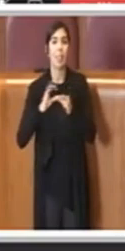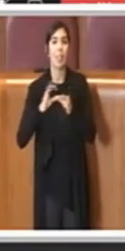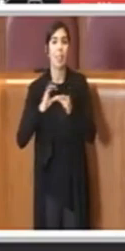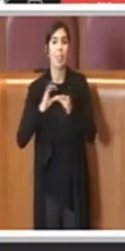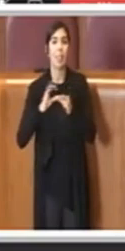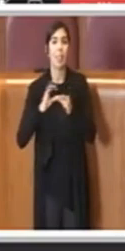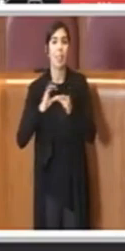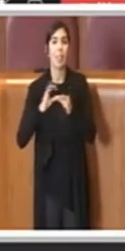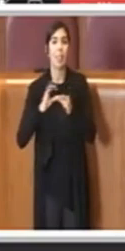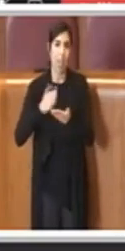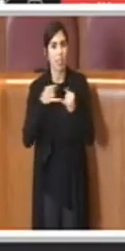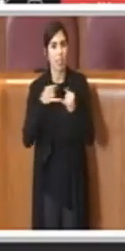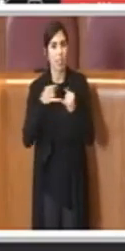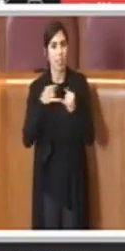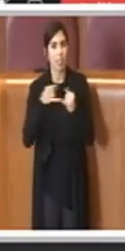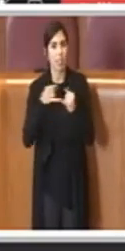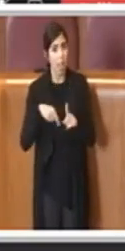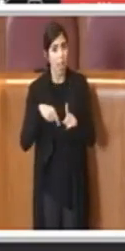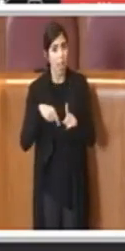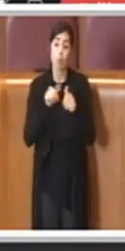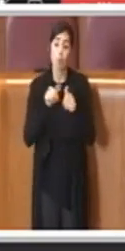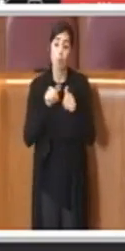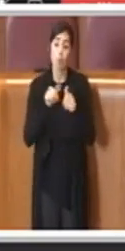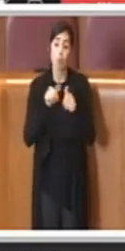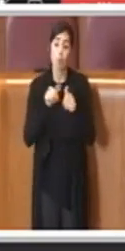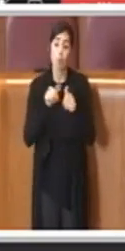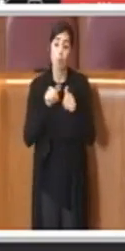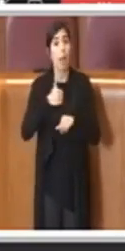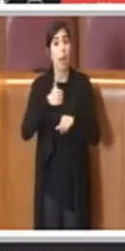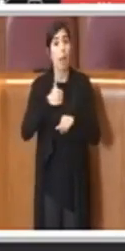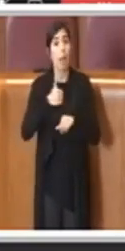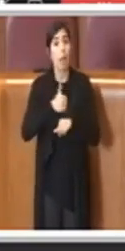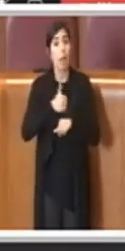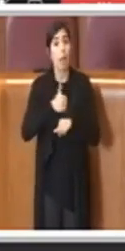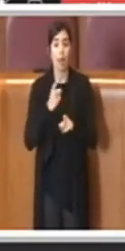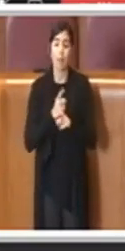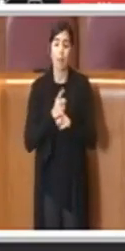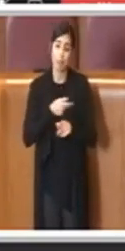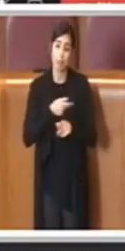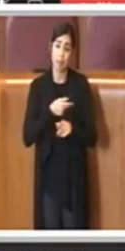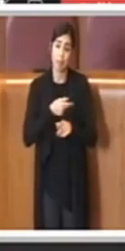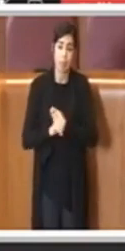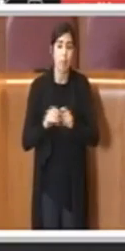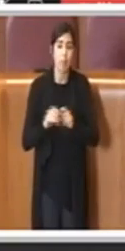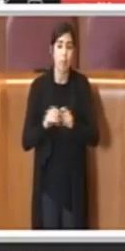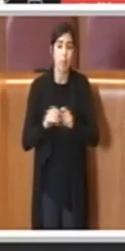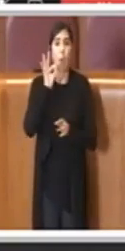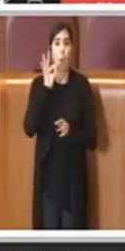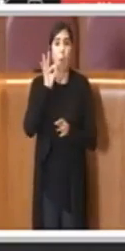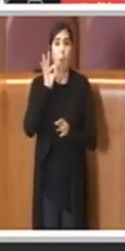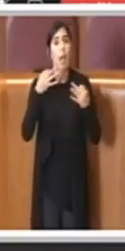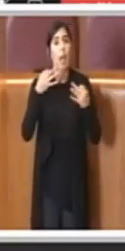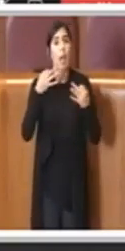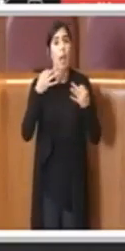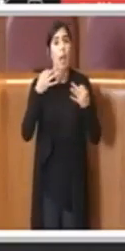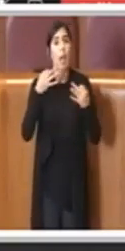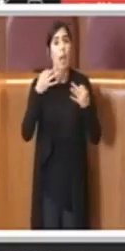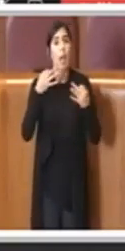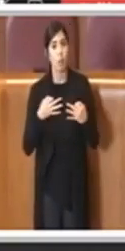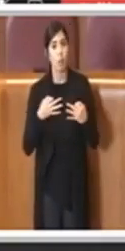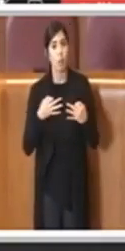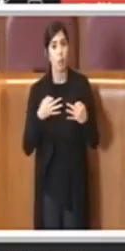infine di porre tutte le azioni necessarie, in essere tutte le azioni necessarie affinché venga assicurato che i film